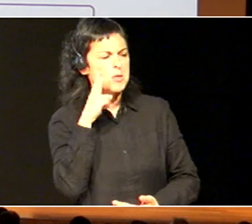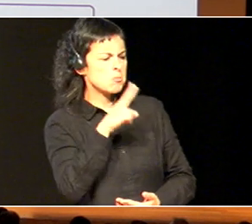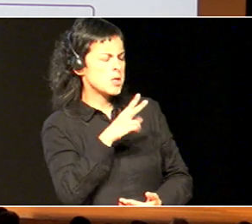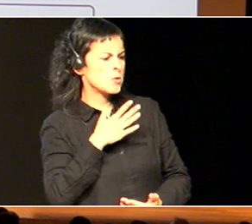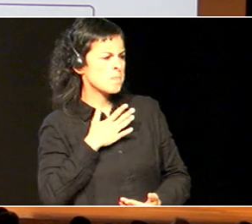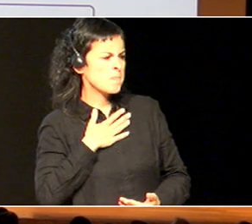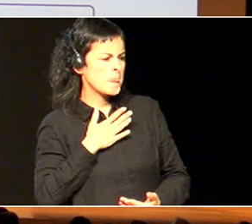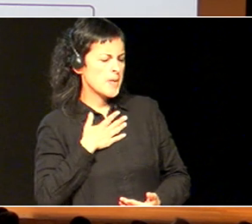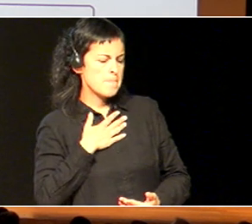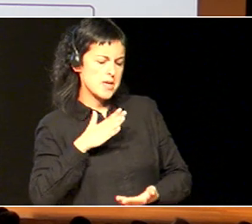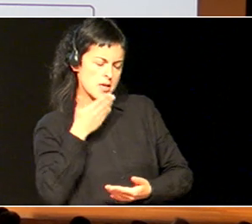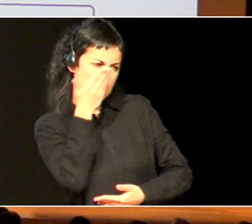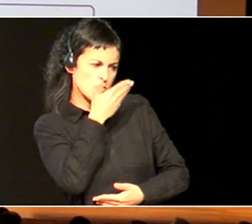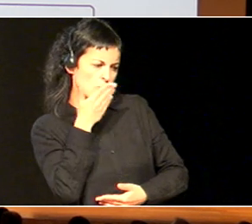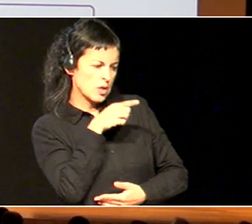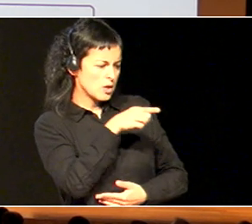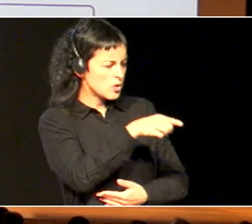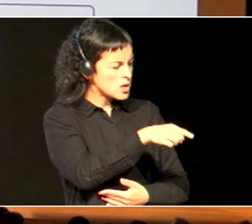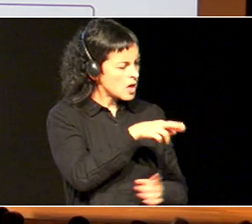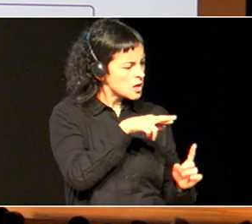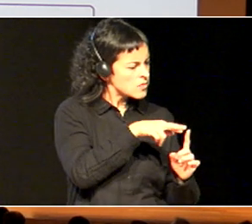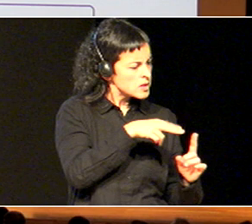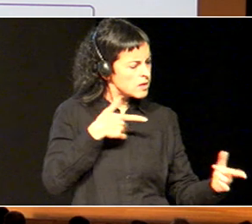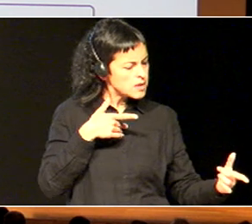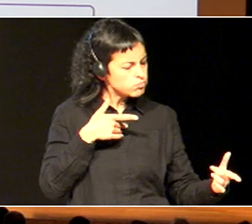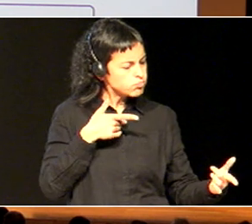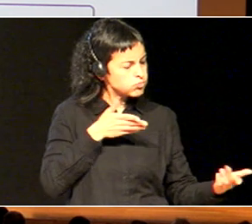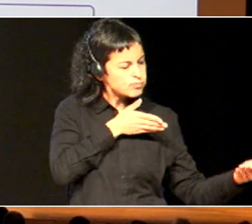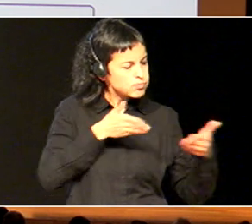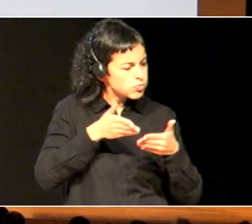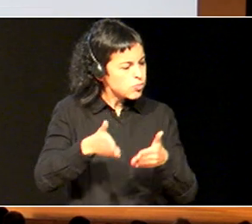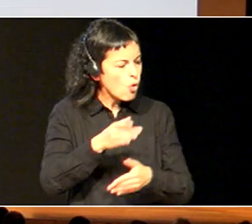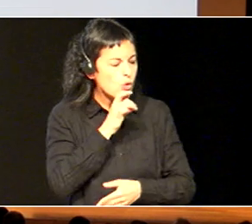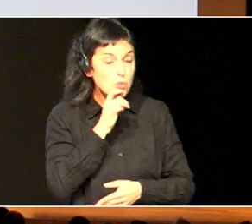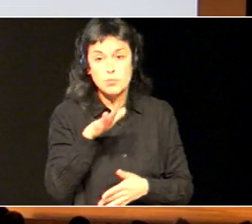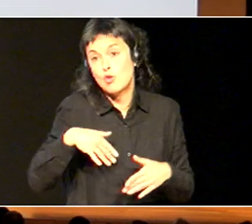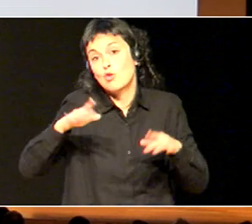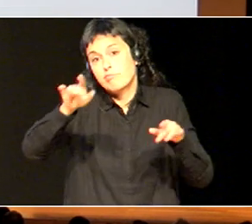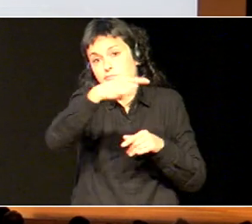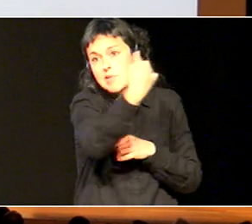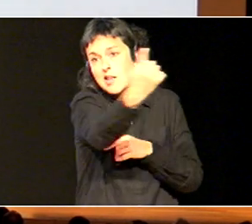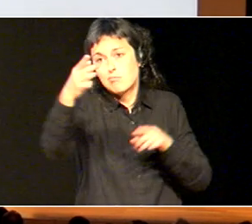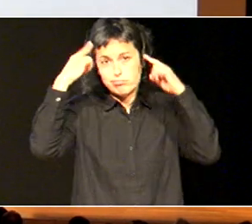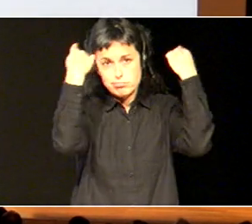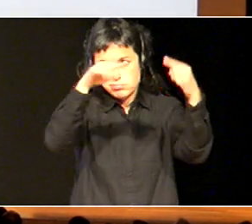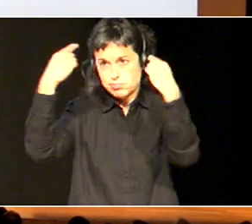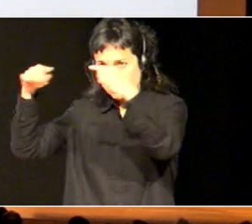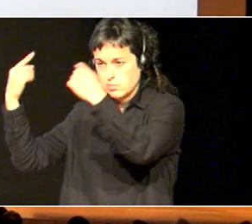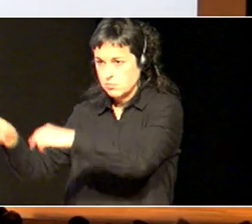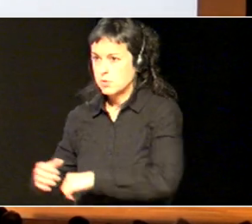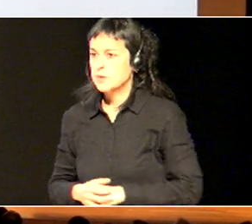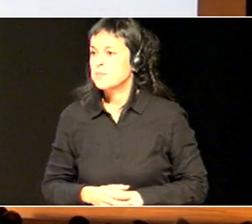nire ikastetzea, eta nire nora joan naiteke, baina hori, zuek, egingo duzue. Abia puntuak,